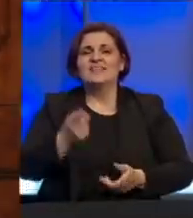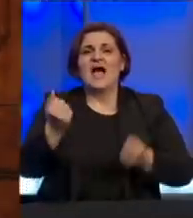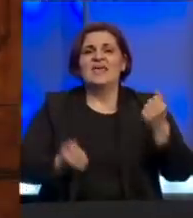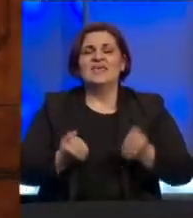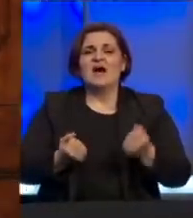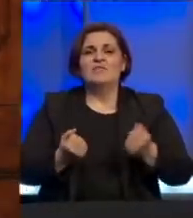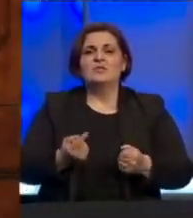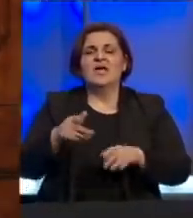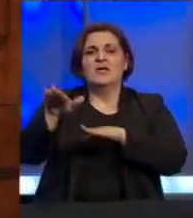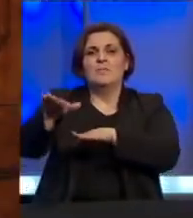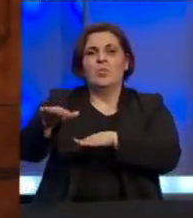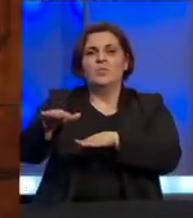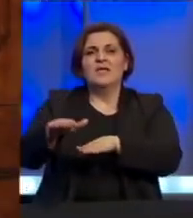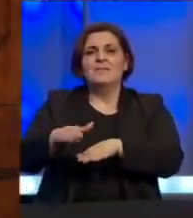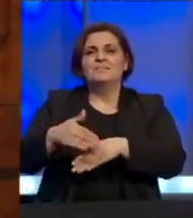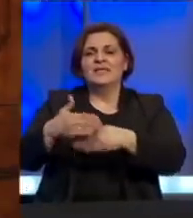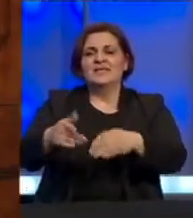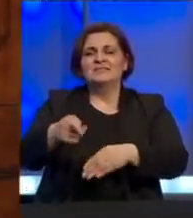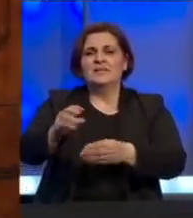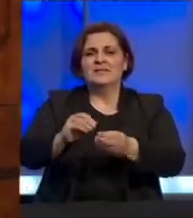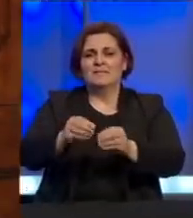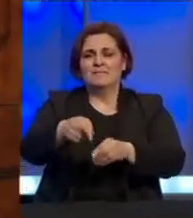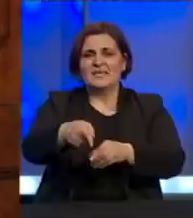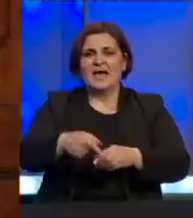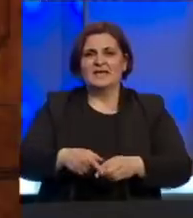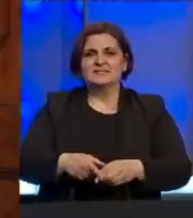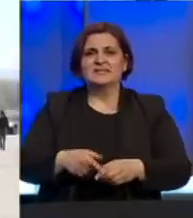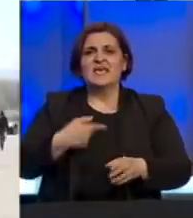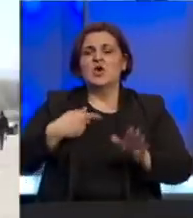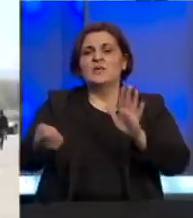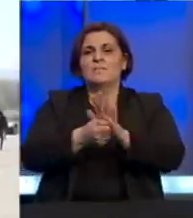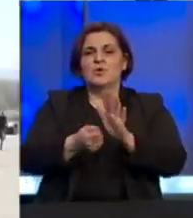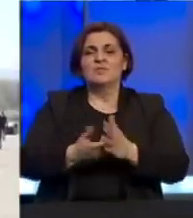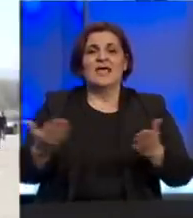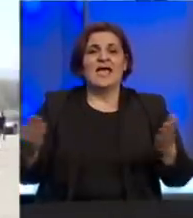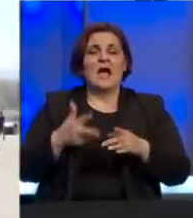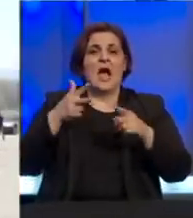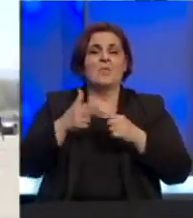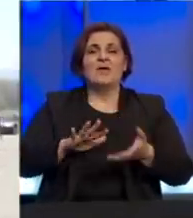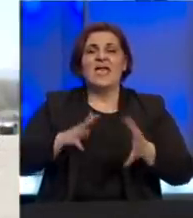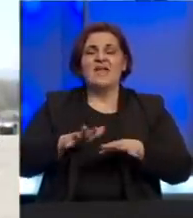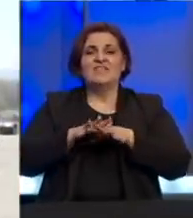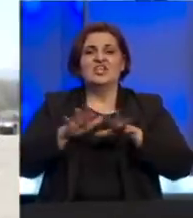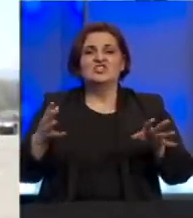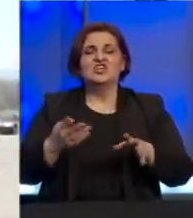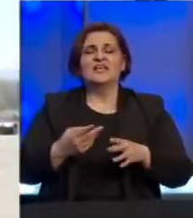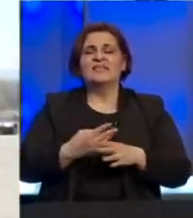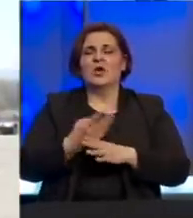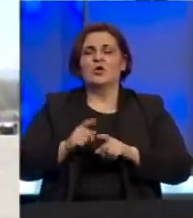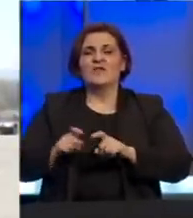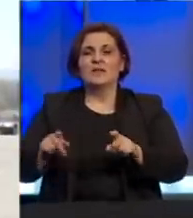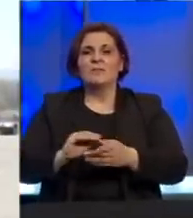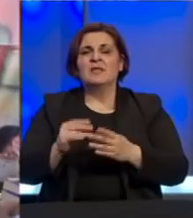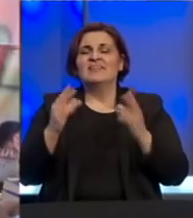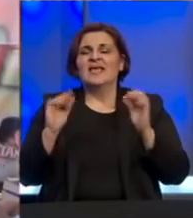i dalje budu ispred ulaza u kvantačku pijacu i da prodaju svoje proizvode Kako bi bilo spriječeno eventualno širenje virusa propisano je